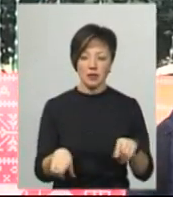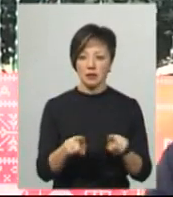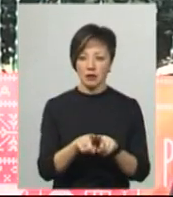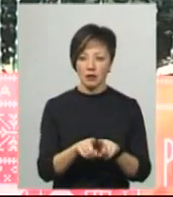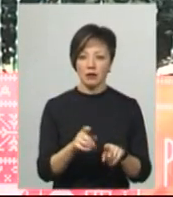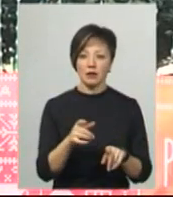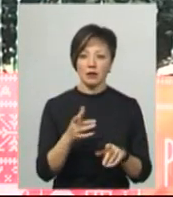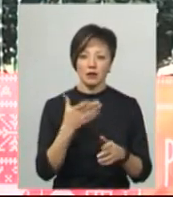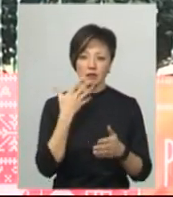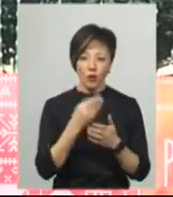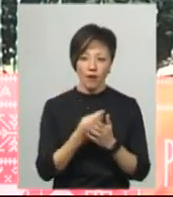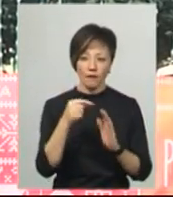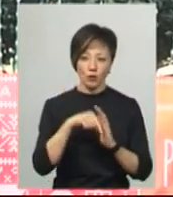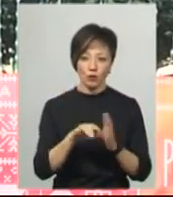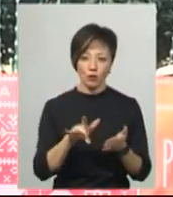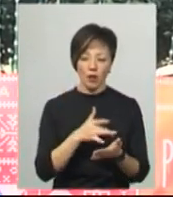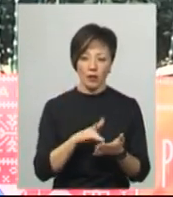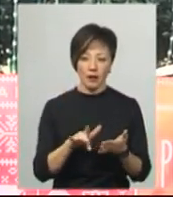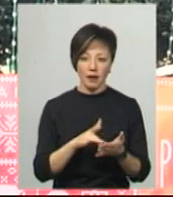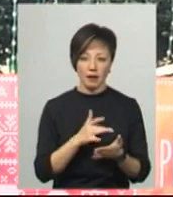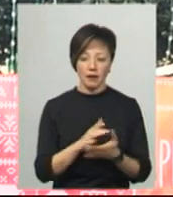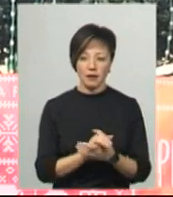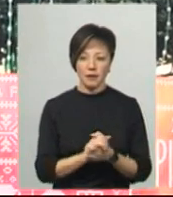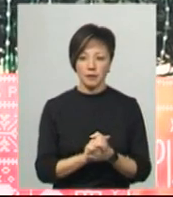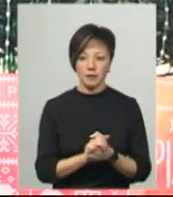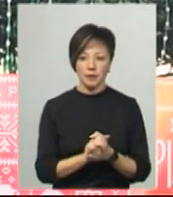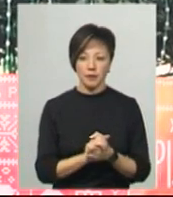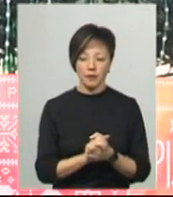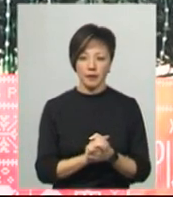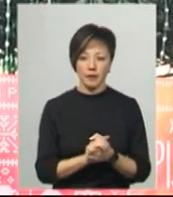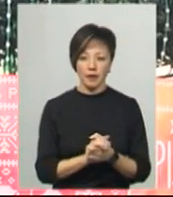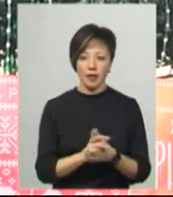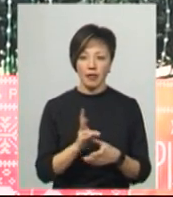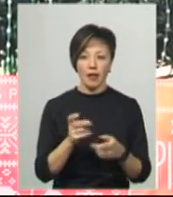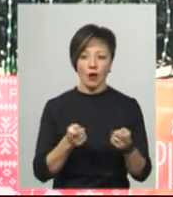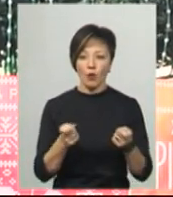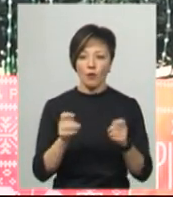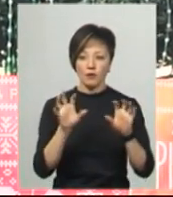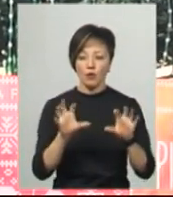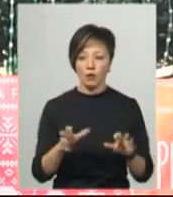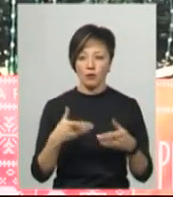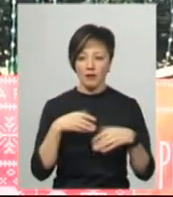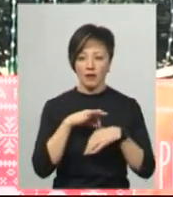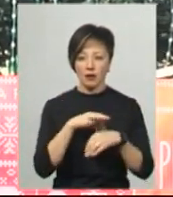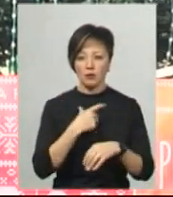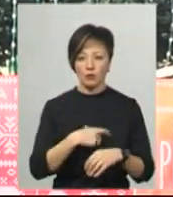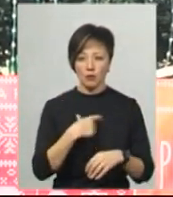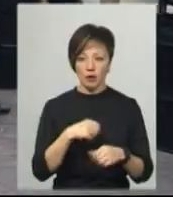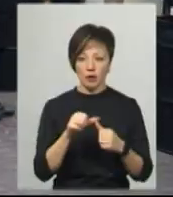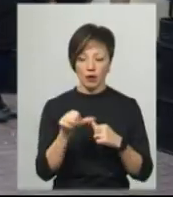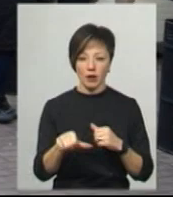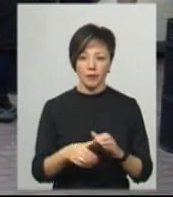нас, ну як внутрішня бухгалтерія. Тобто вона як не регульована так з законом, тобто ми ведемо її собі самі.